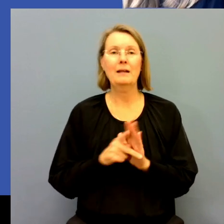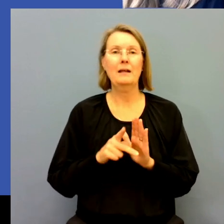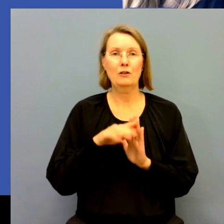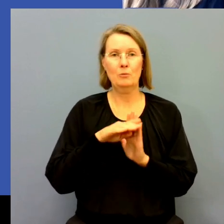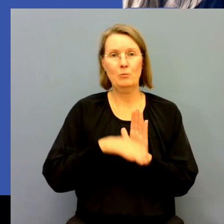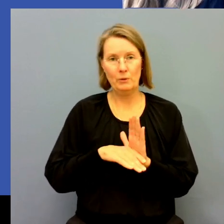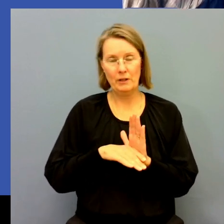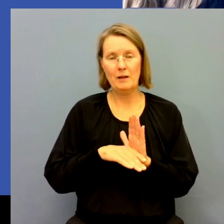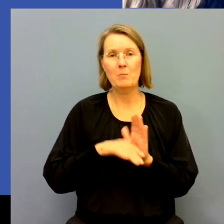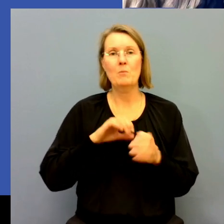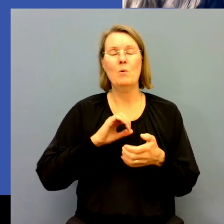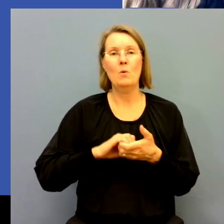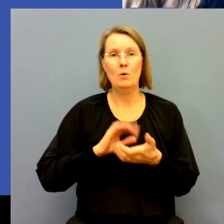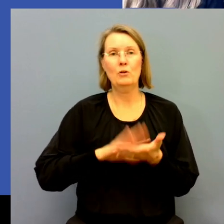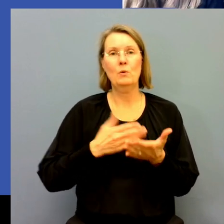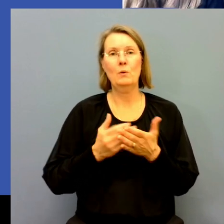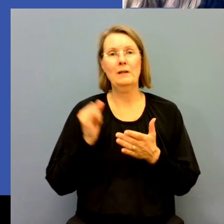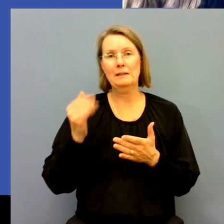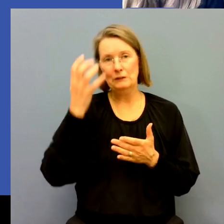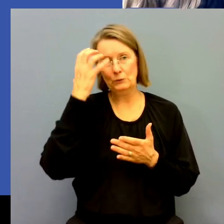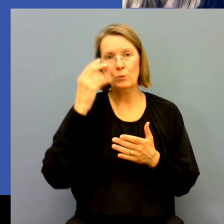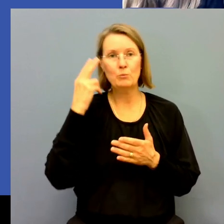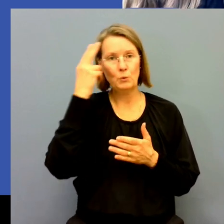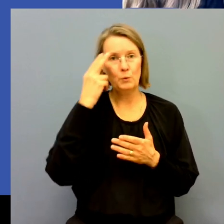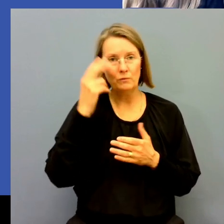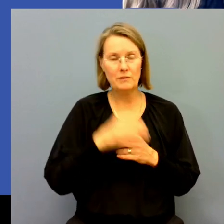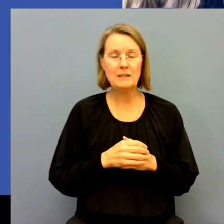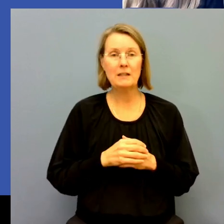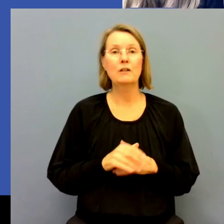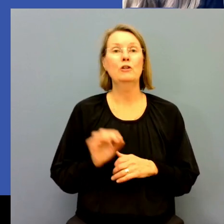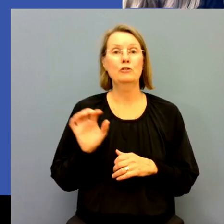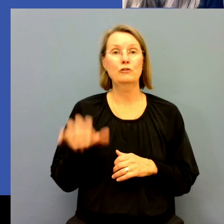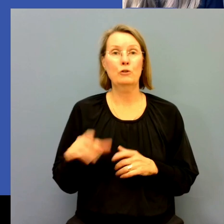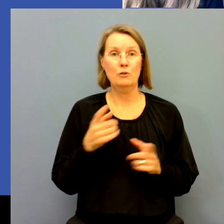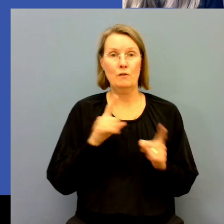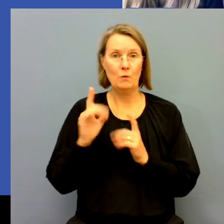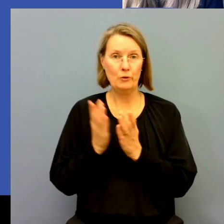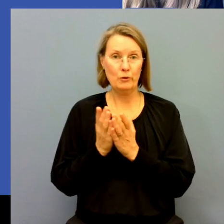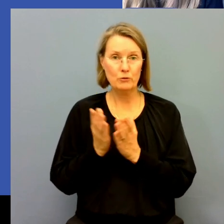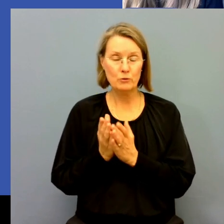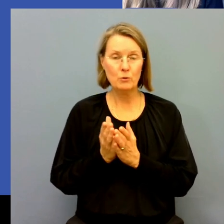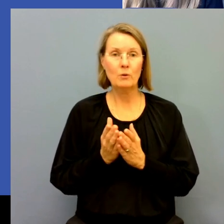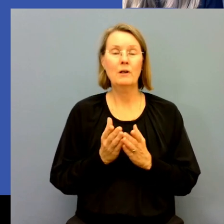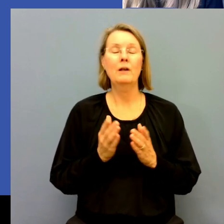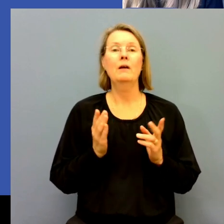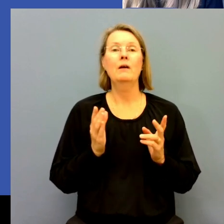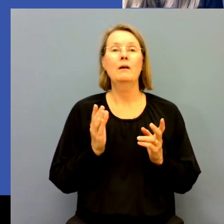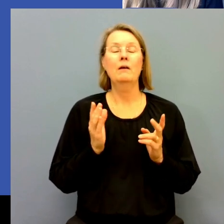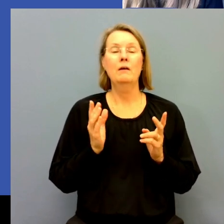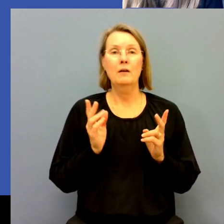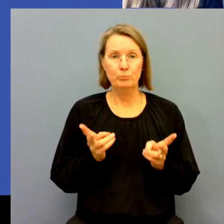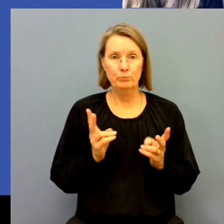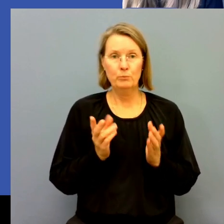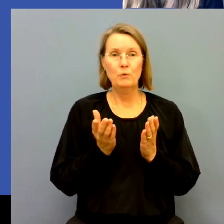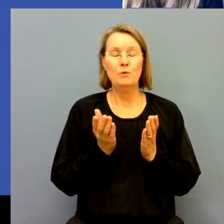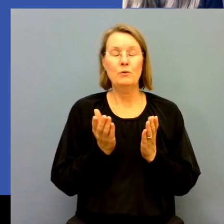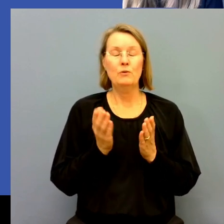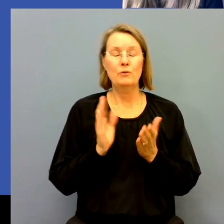Kandidatprogrammet i teckenspråk och tolkning på Stockholms universitet. Södertörns folkhögskola och